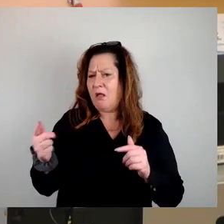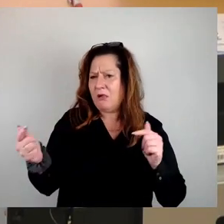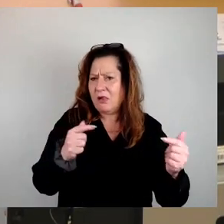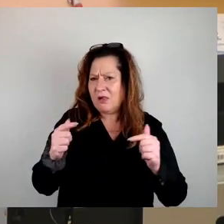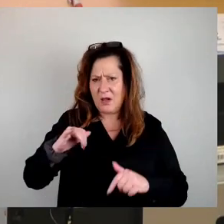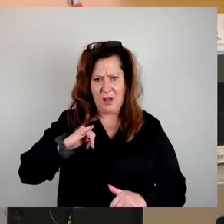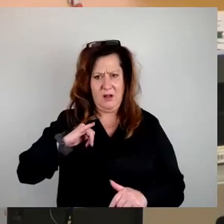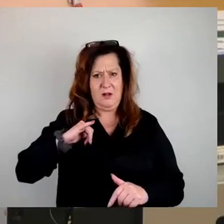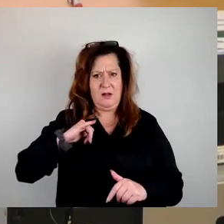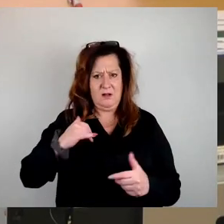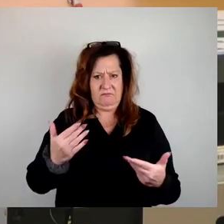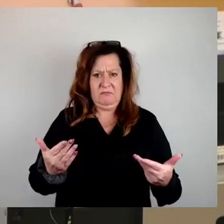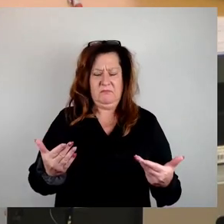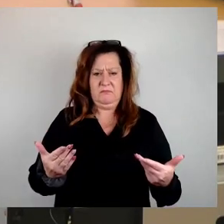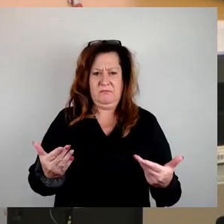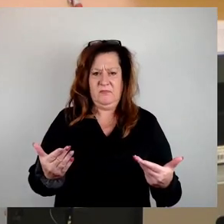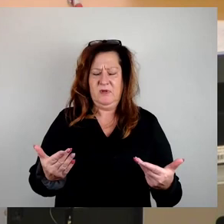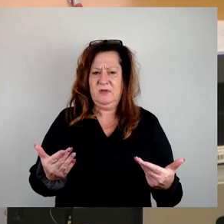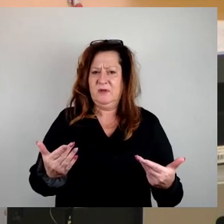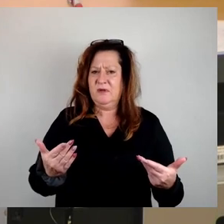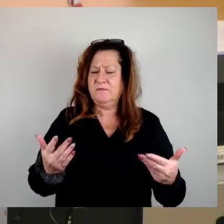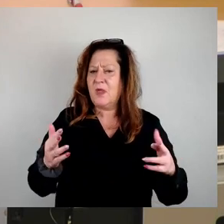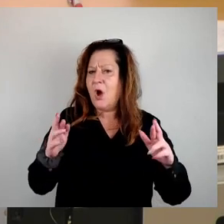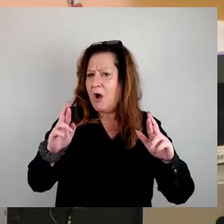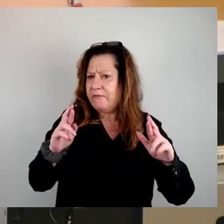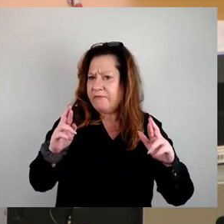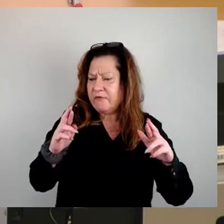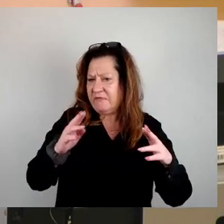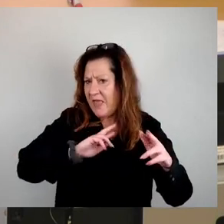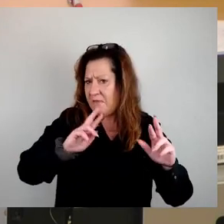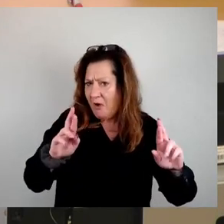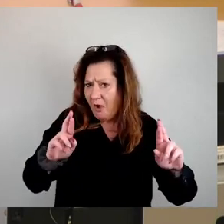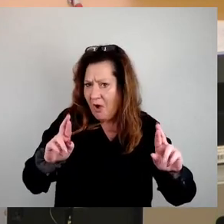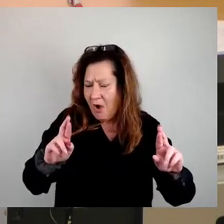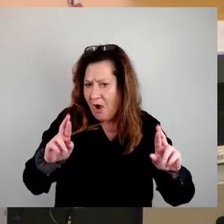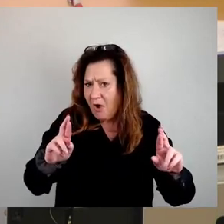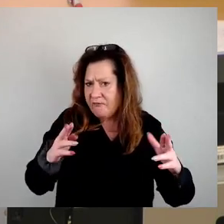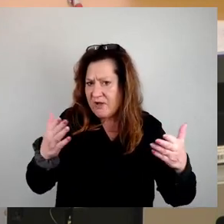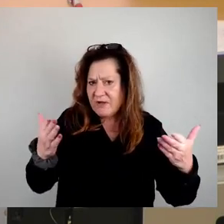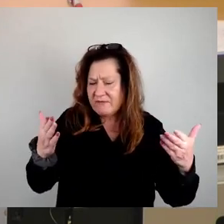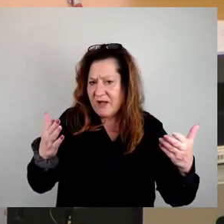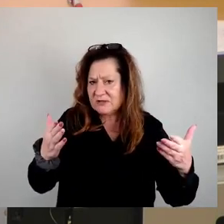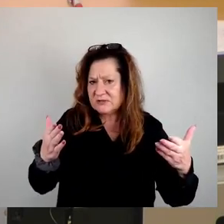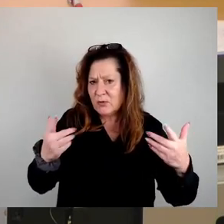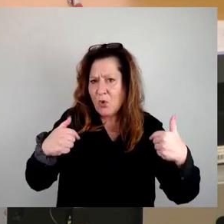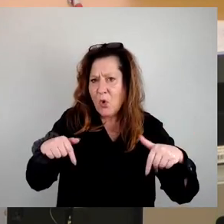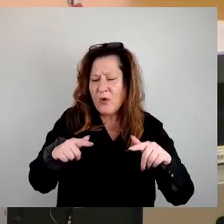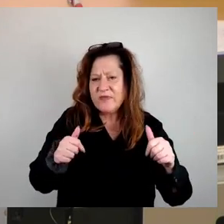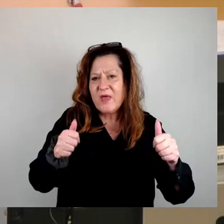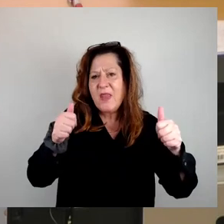Ich hatte ja eigentlich gehofft, dass auf unseren Antrag etwas substanzieller mit